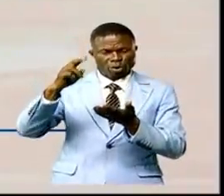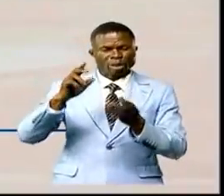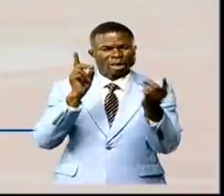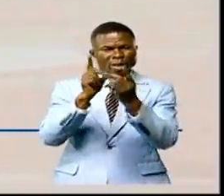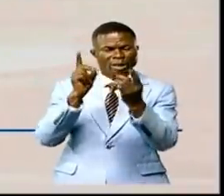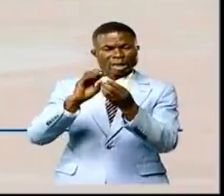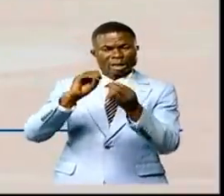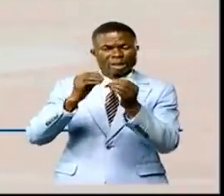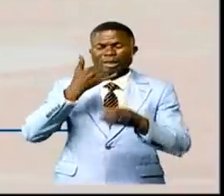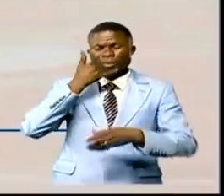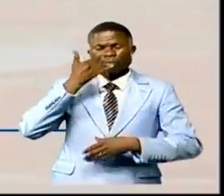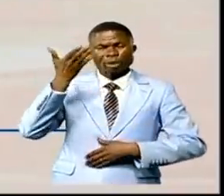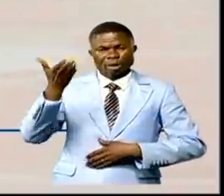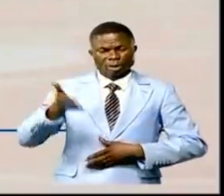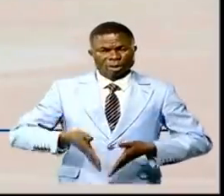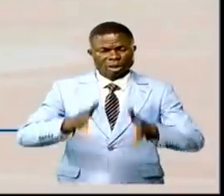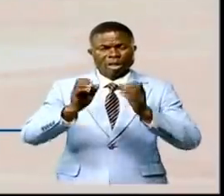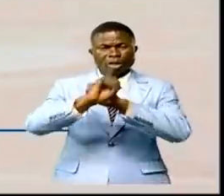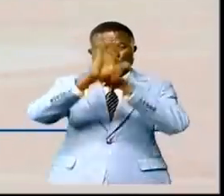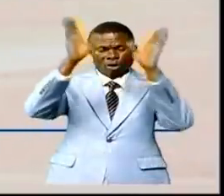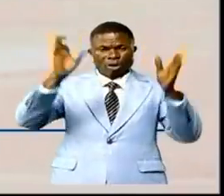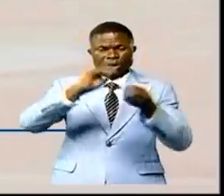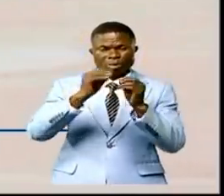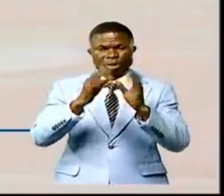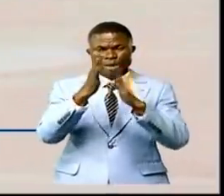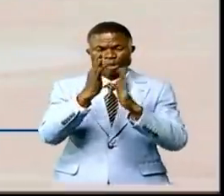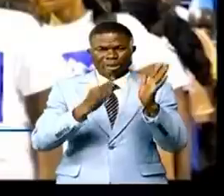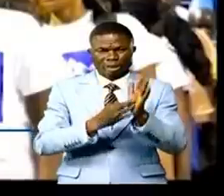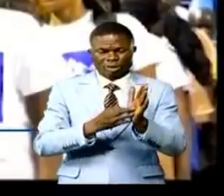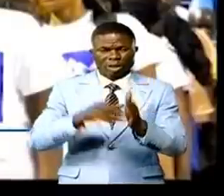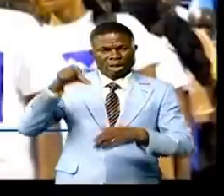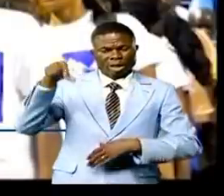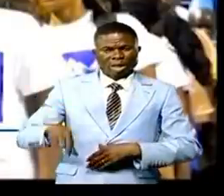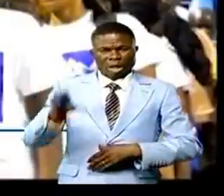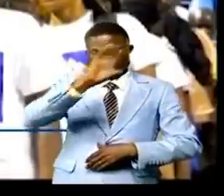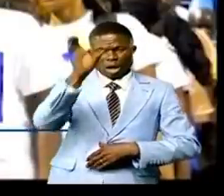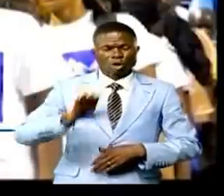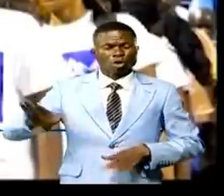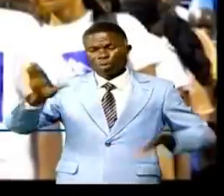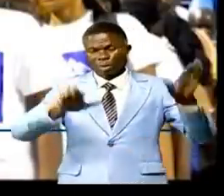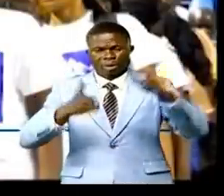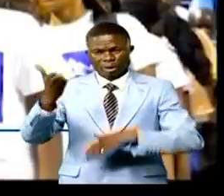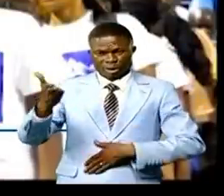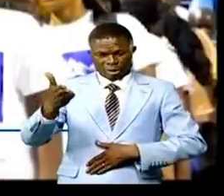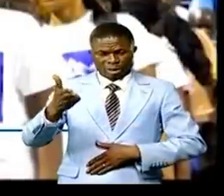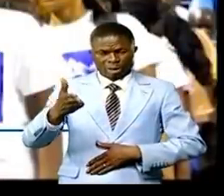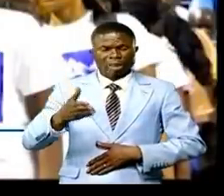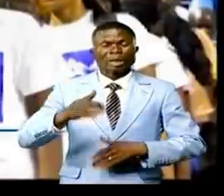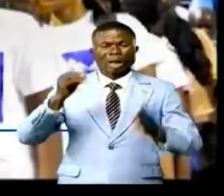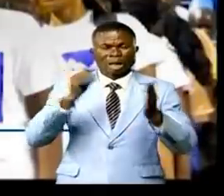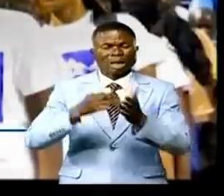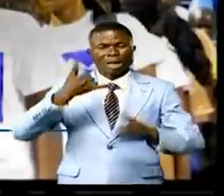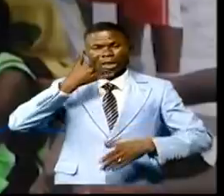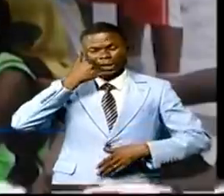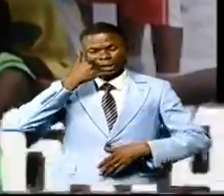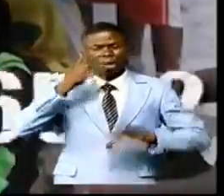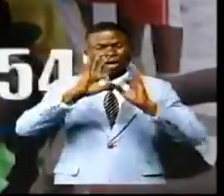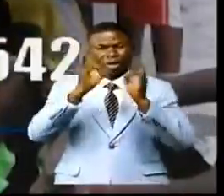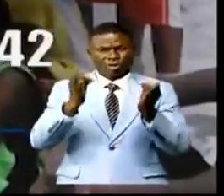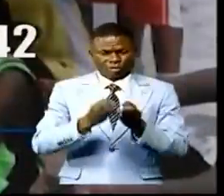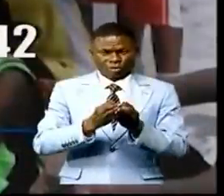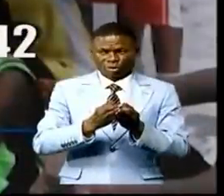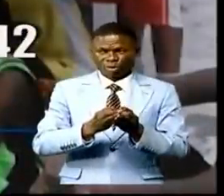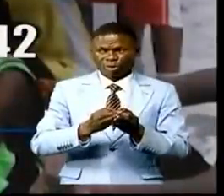sont le bienvenu sur l'avenue lumière numéro 18 au quartier Badara dans la commune de l'Ancelé Une autre voie c'est de joindre la famille en